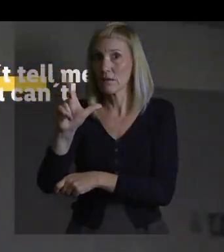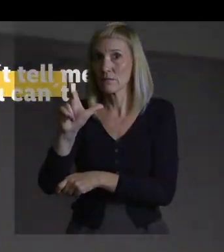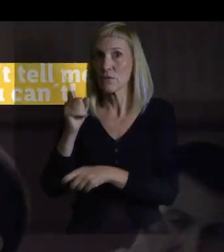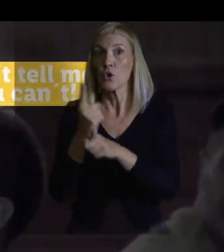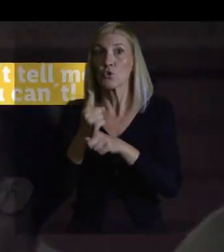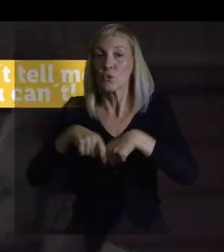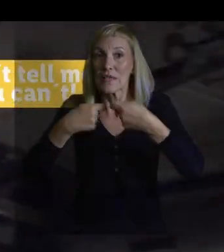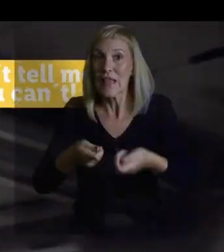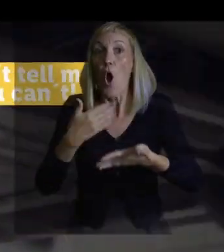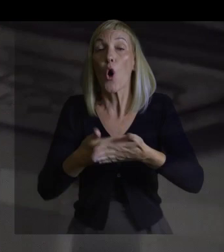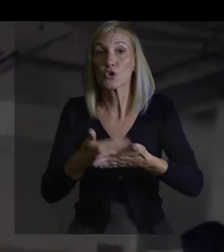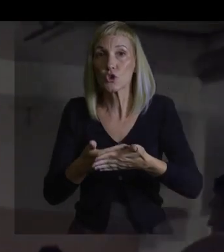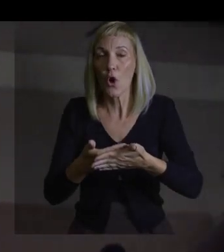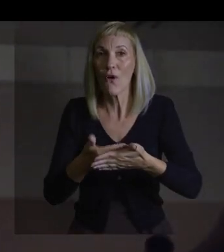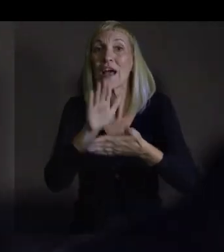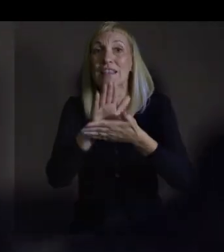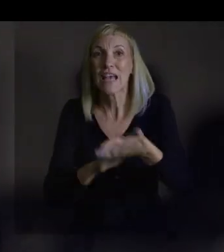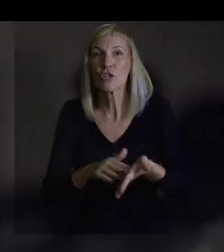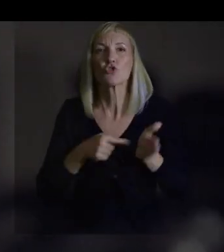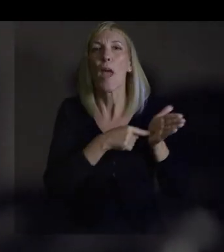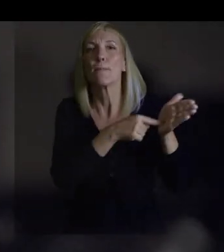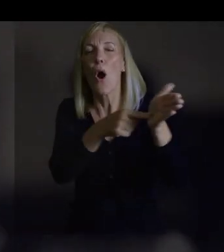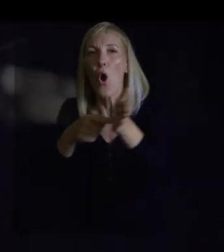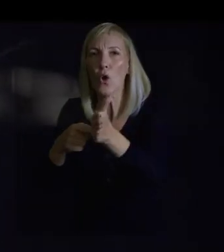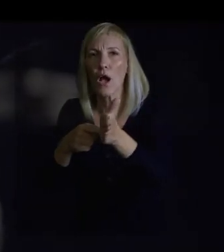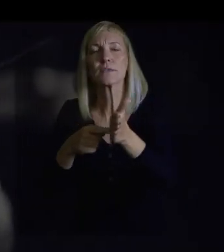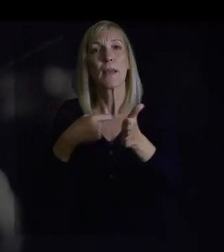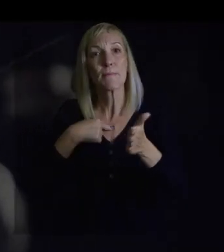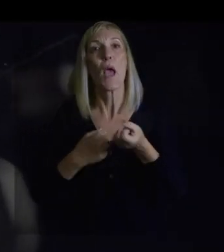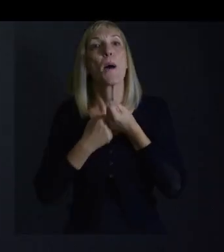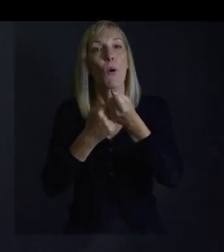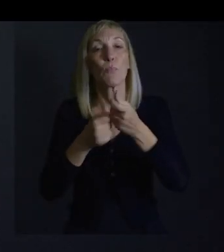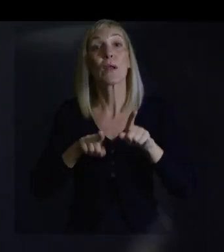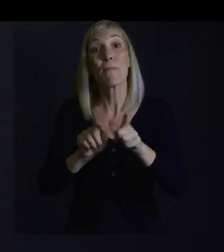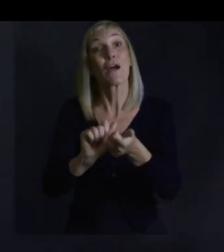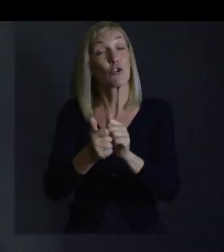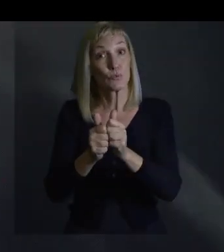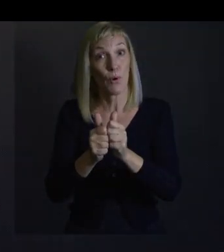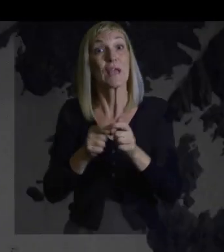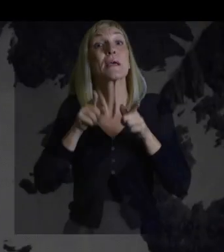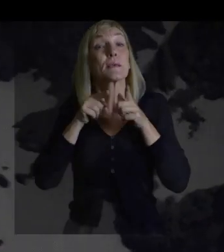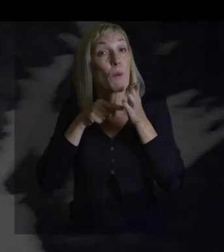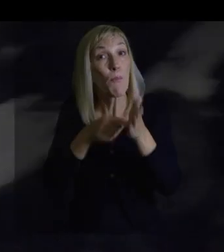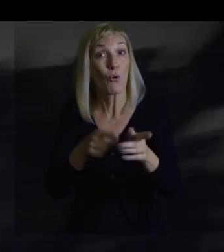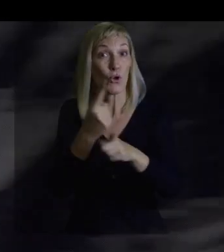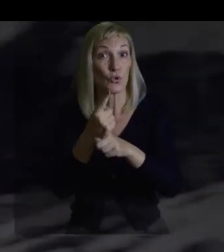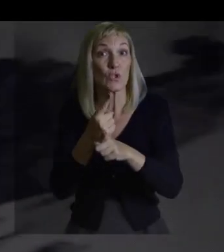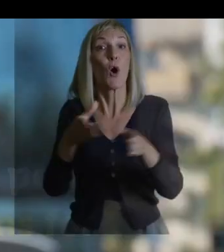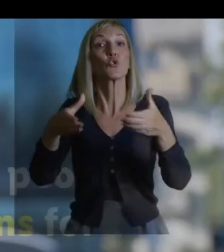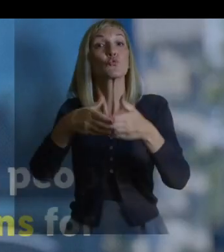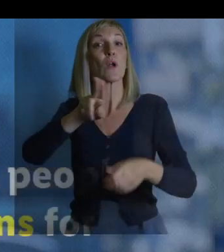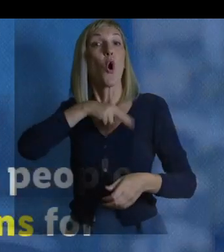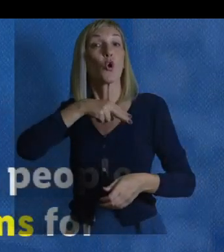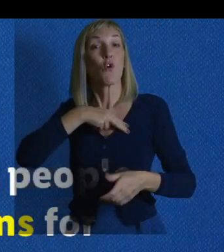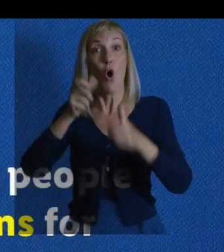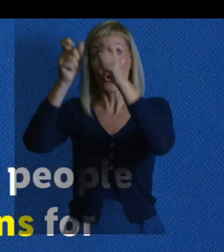s tem nekak nastavil tudi platformo, da se še počneje pokažemo kot ponosni podpornik slovenskih parašportnikov in da pokažemo, da